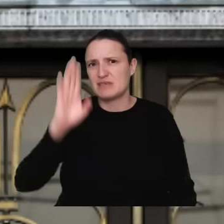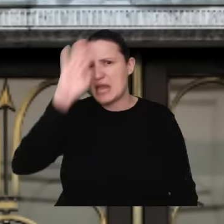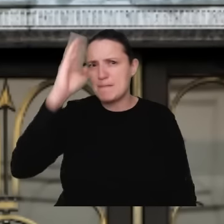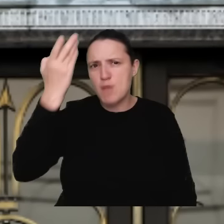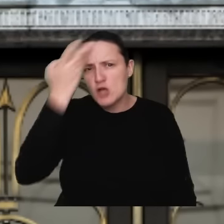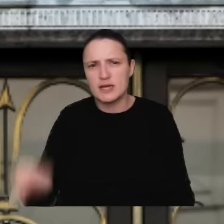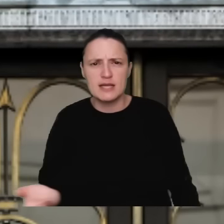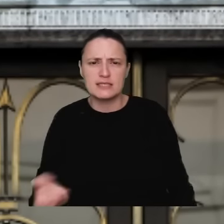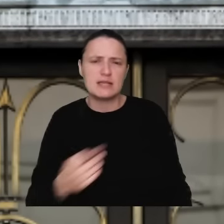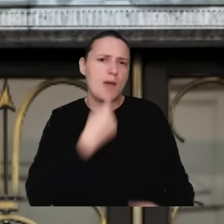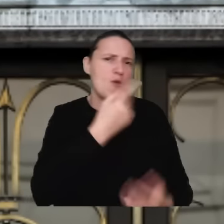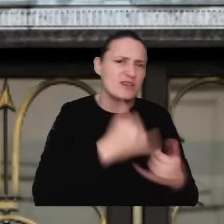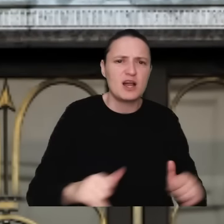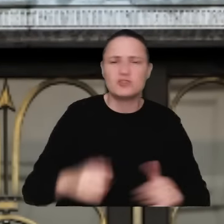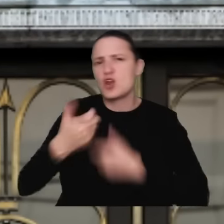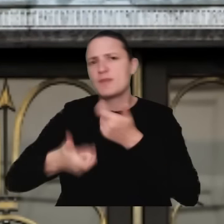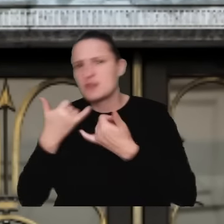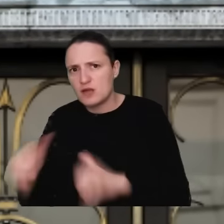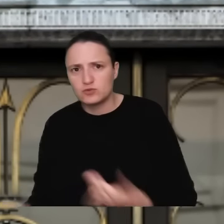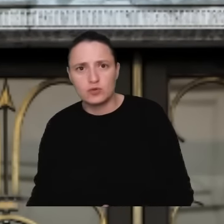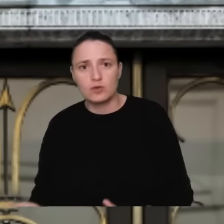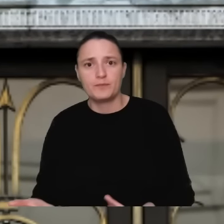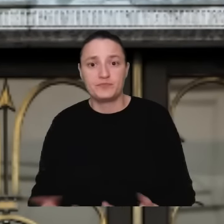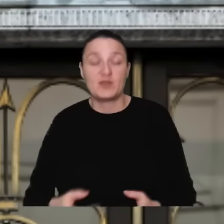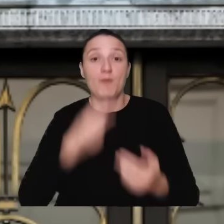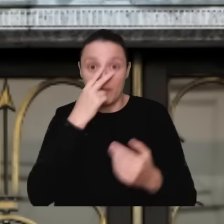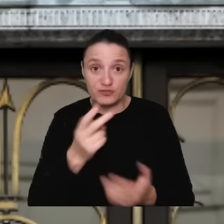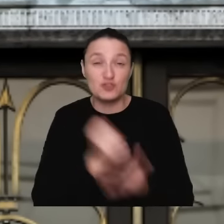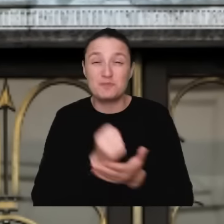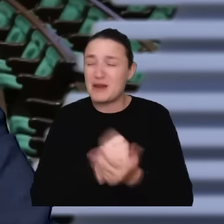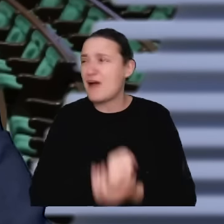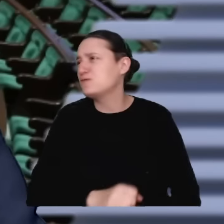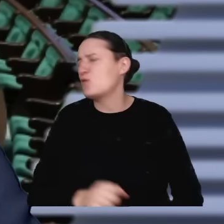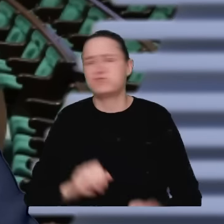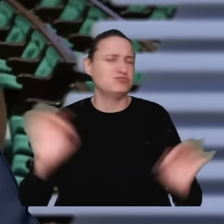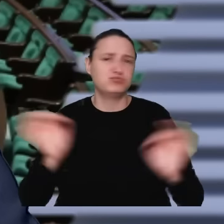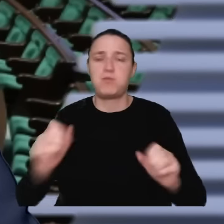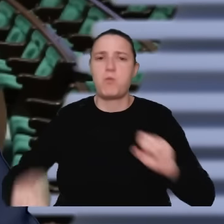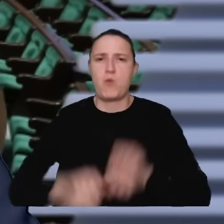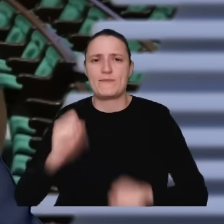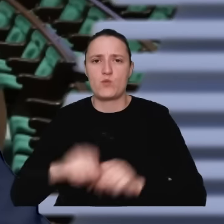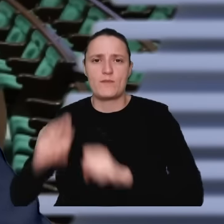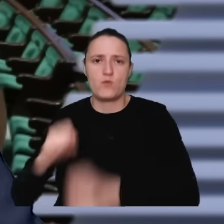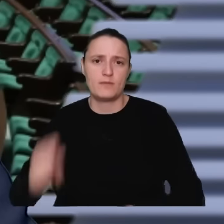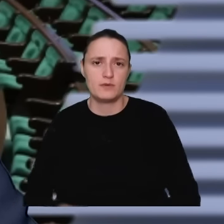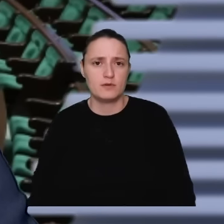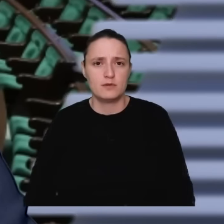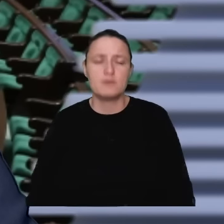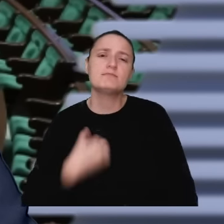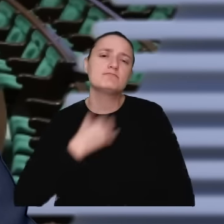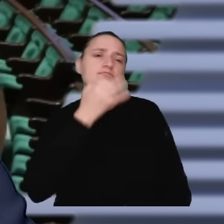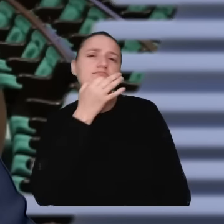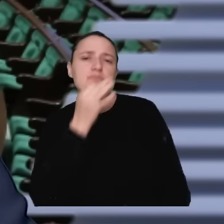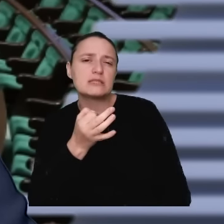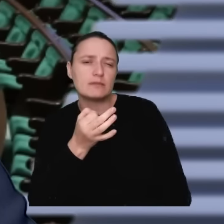bo dzisiaj widzimy, że to prawo jest w sposób po prostu absolutnie bezczelny, łamany. Ja mam do pana takie pytanie. Czy w pana ocenie błędem